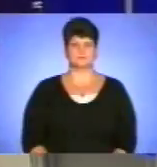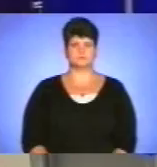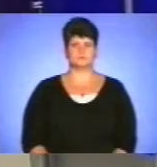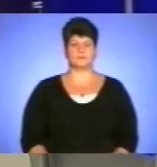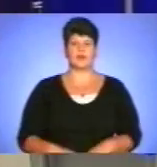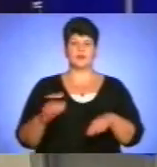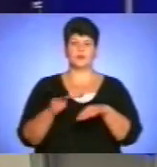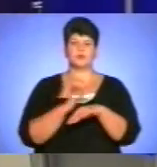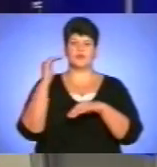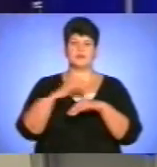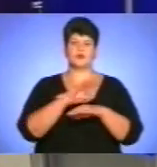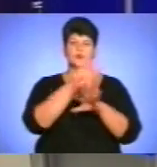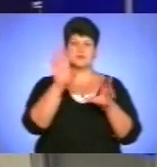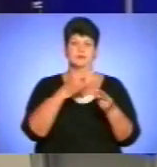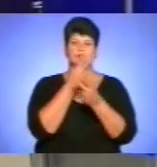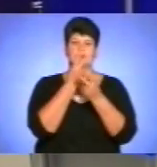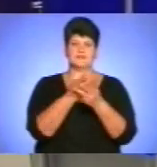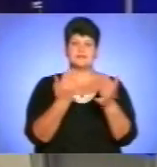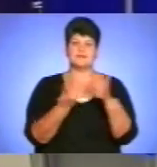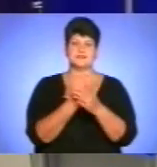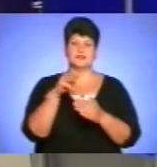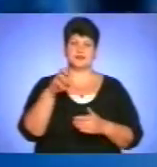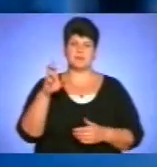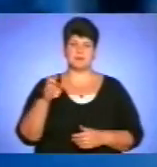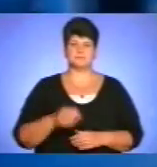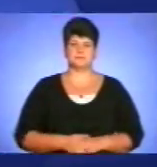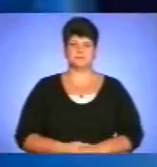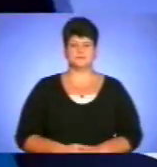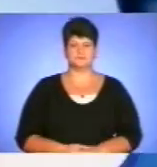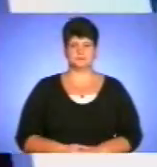Доброго вечора усім, хто дивиться «Вісті ТТБ».